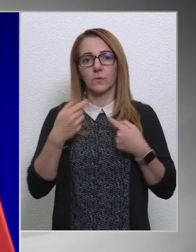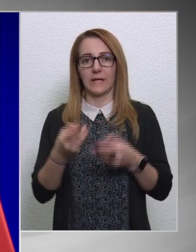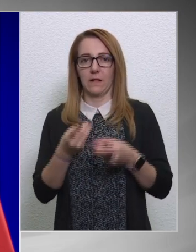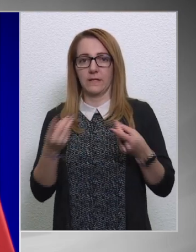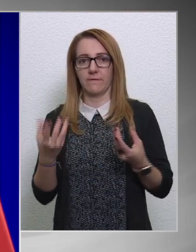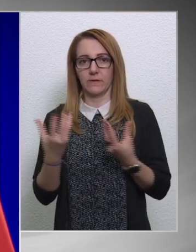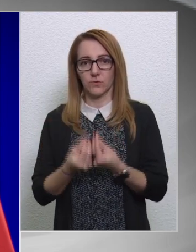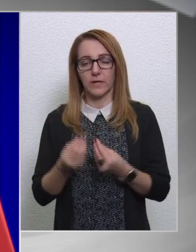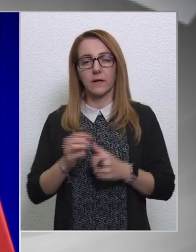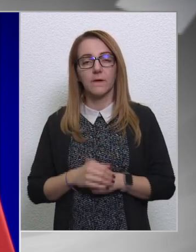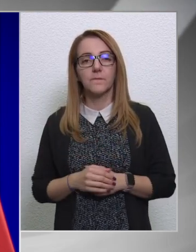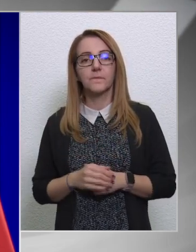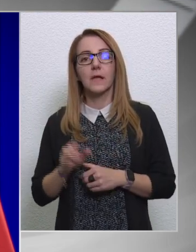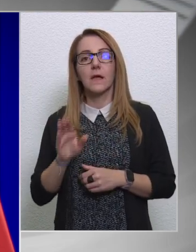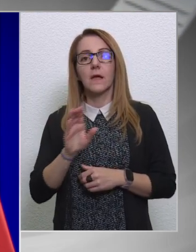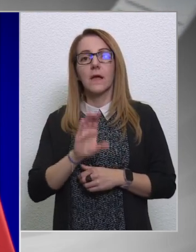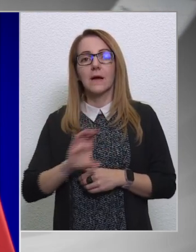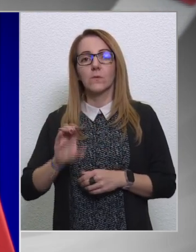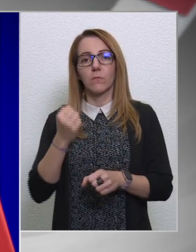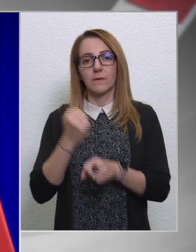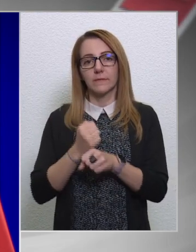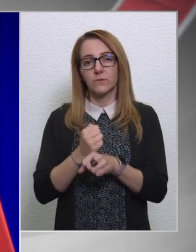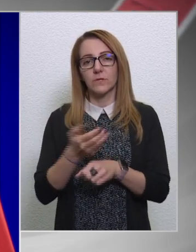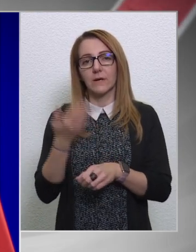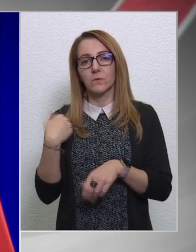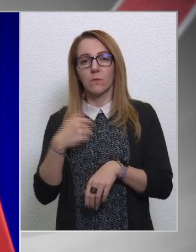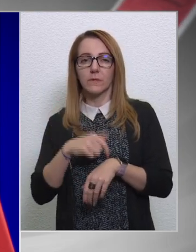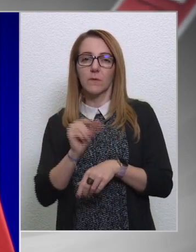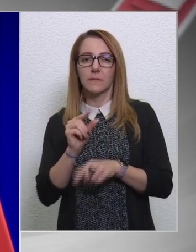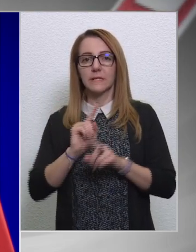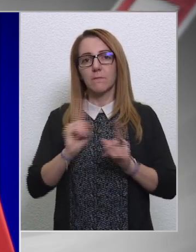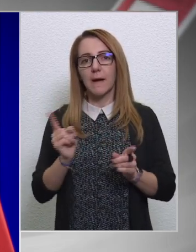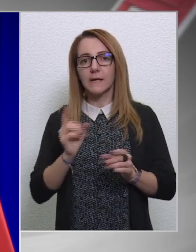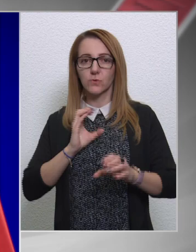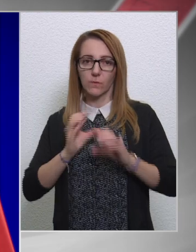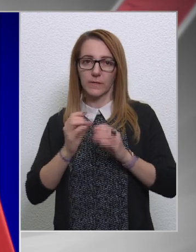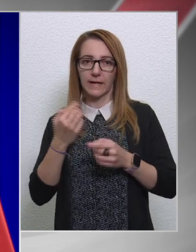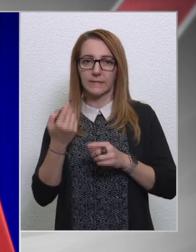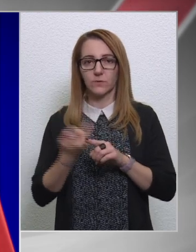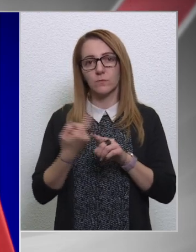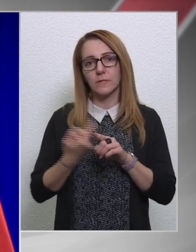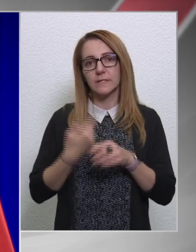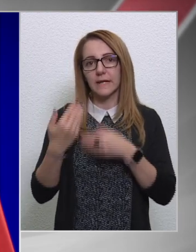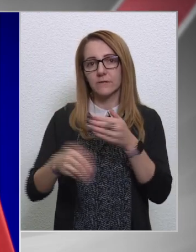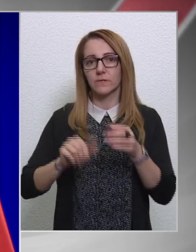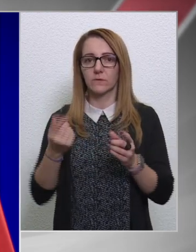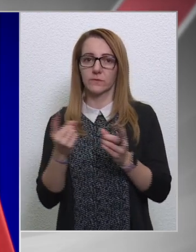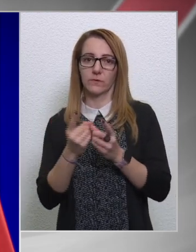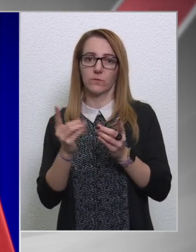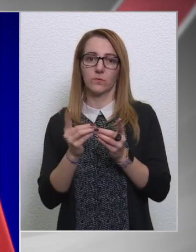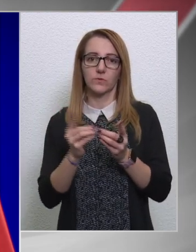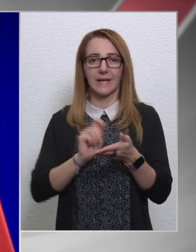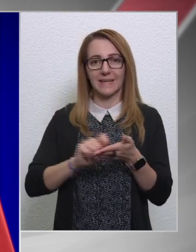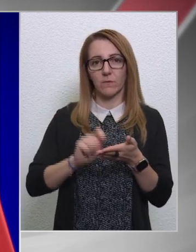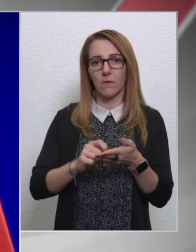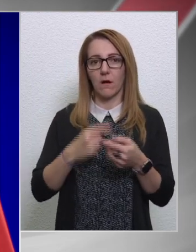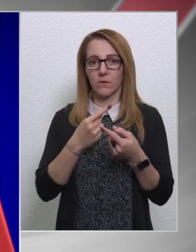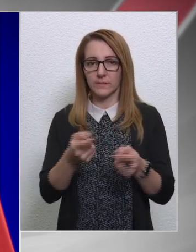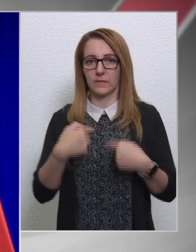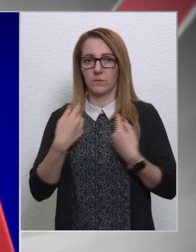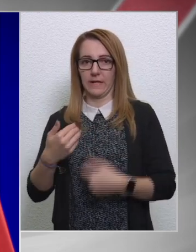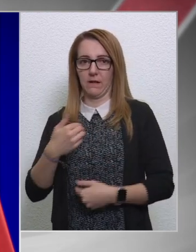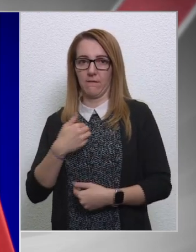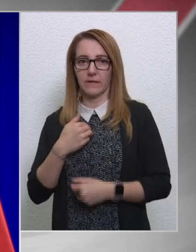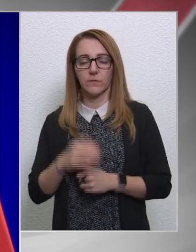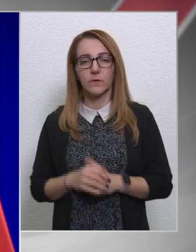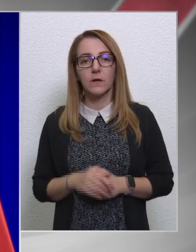nyilvánossággal. Az Európai Bizottság az utóbbi időben egy kicsit más kommunikációs politikát folytat, először az újságírókkal közli, utána velünk. De